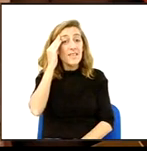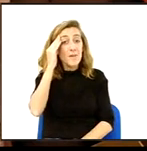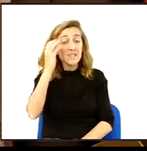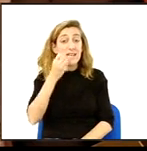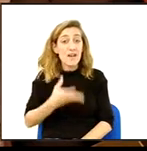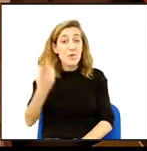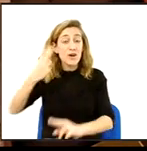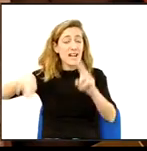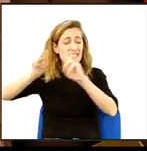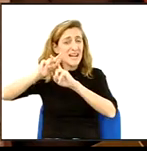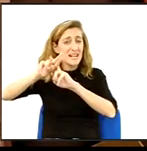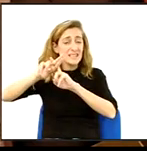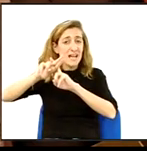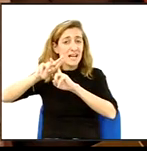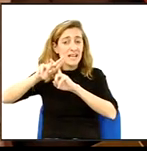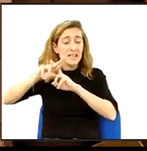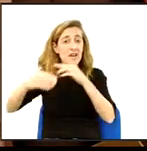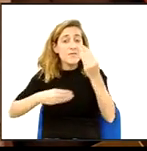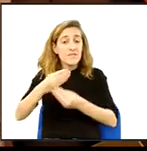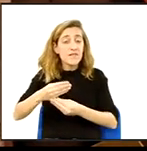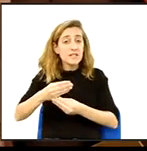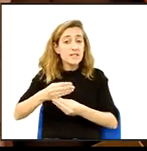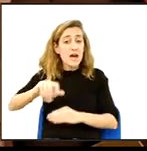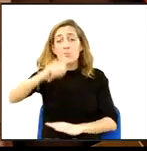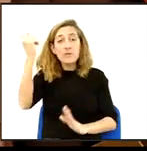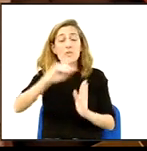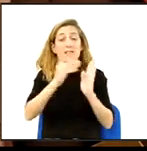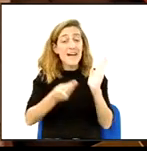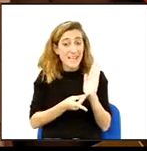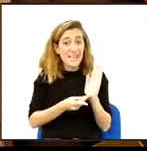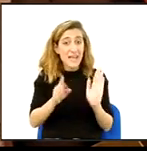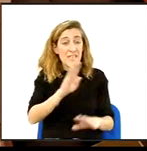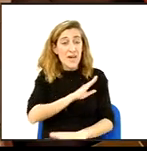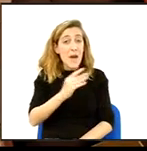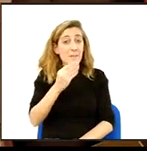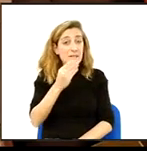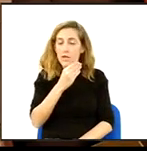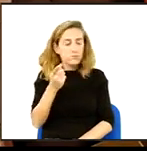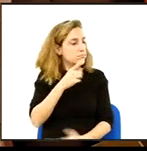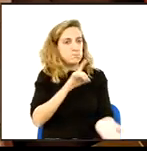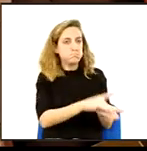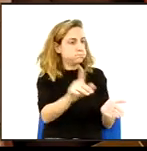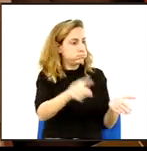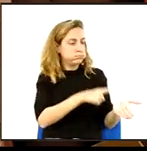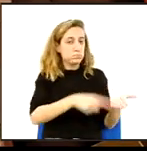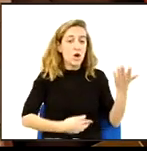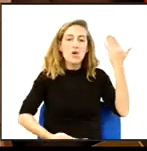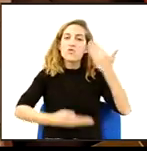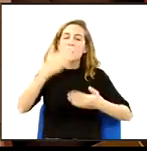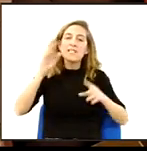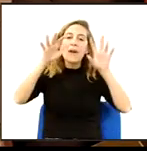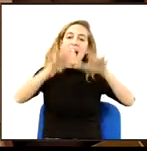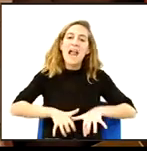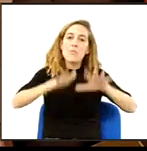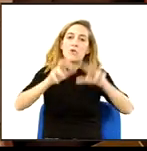aturés els treballs de l'elaboració i aprovació del decret de menjador escolar i s'elaborés una nova proposta des del consens